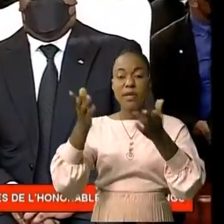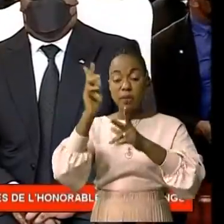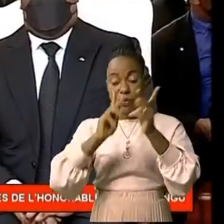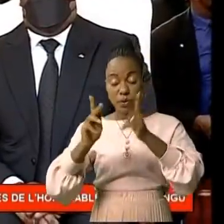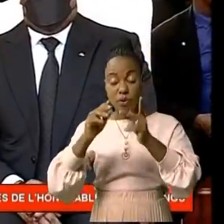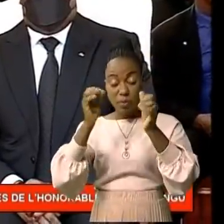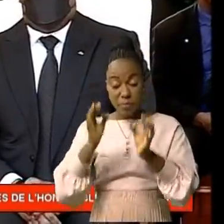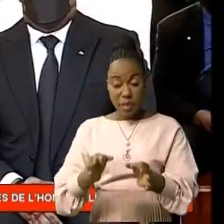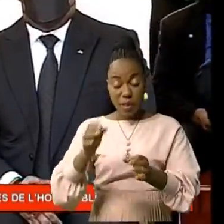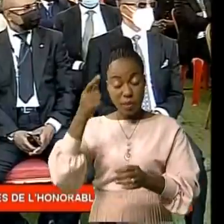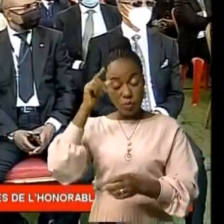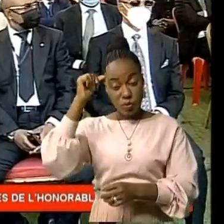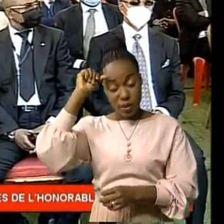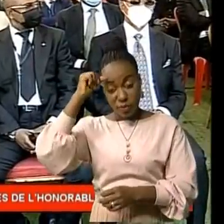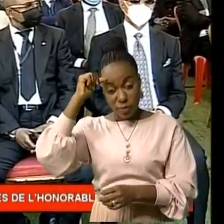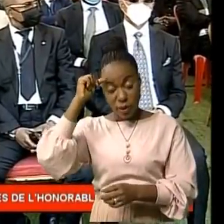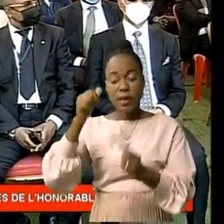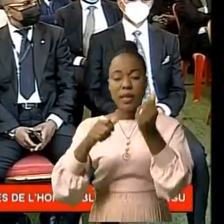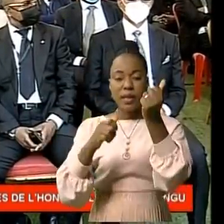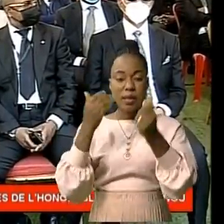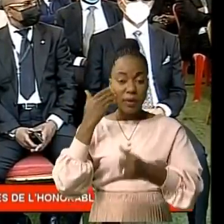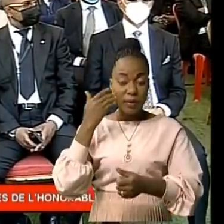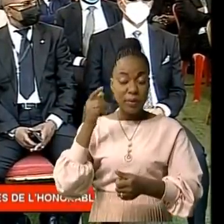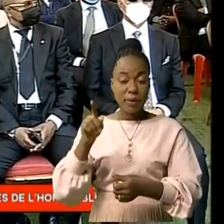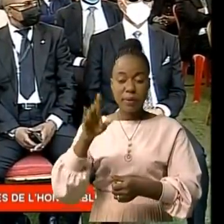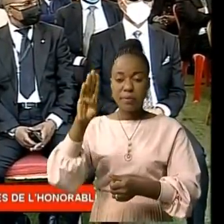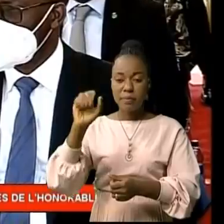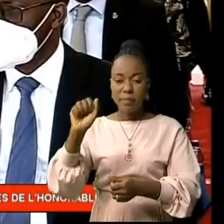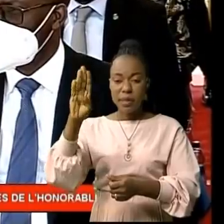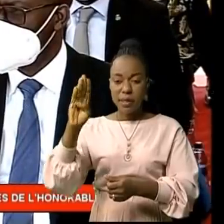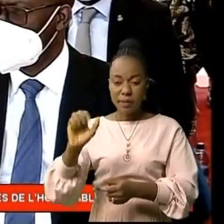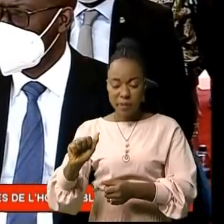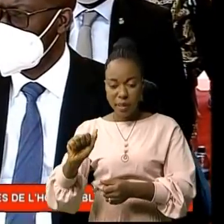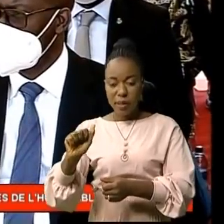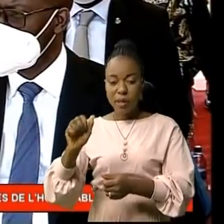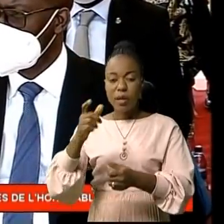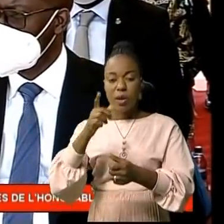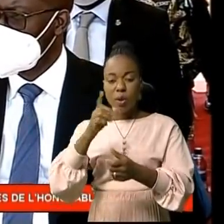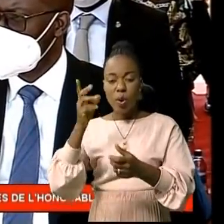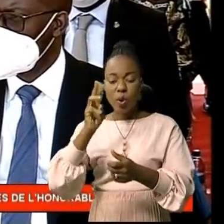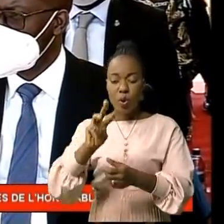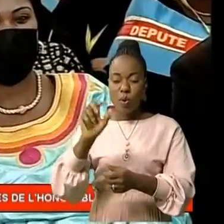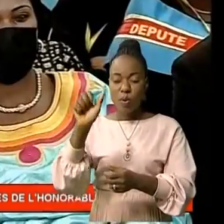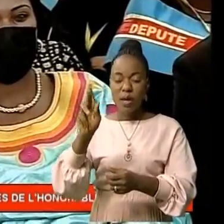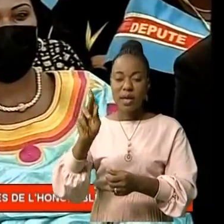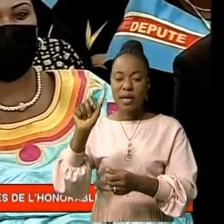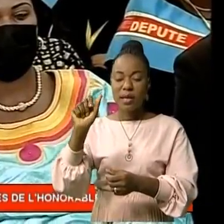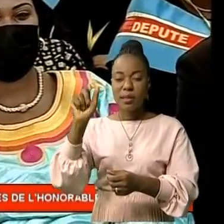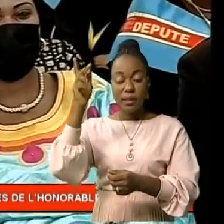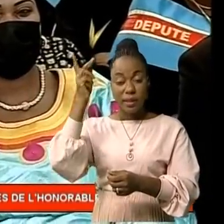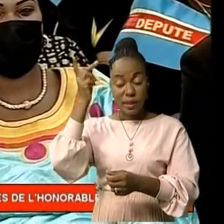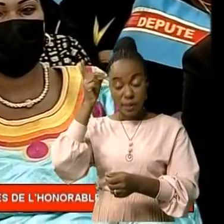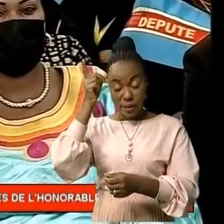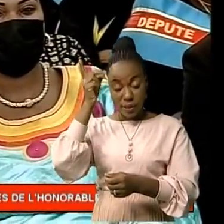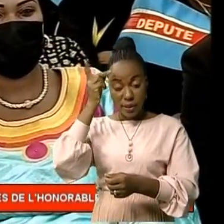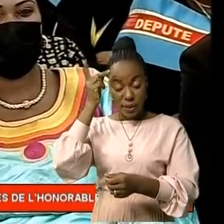rappel, le grand Baoba, communément appelé Baba Ouakatanga, cet ancien gouverneur du Katanga qui